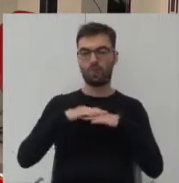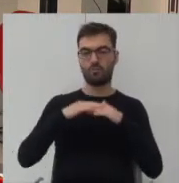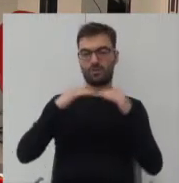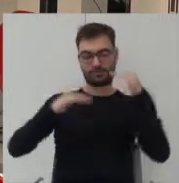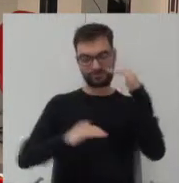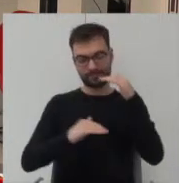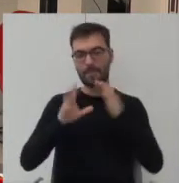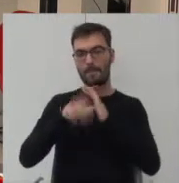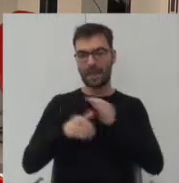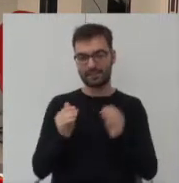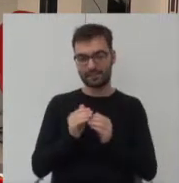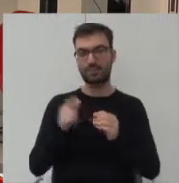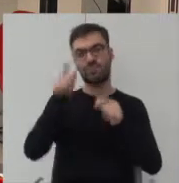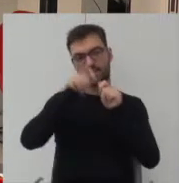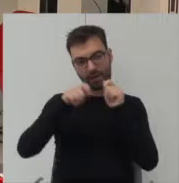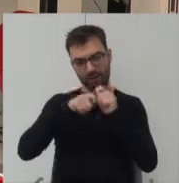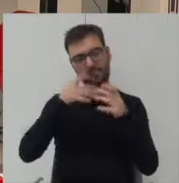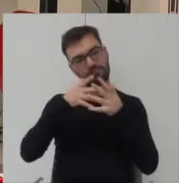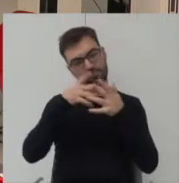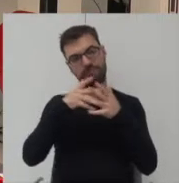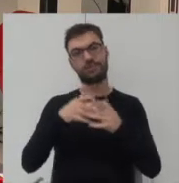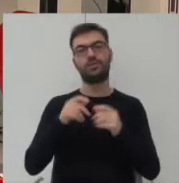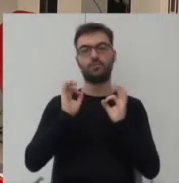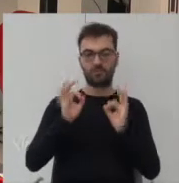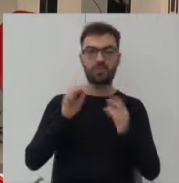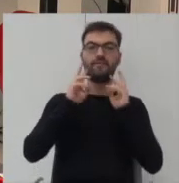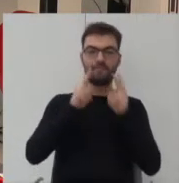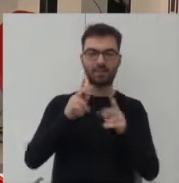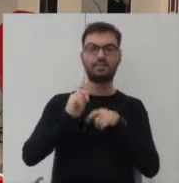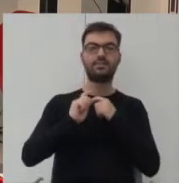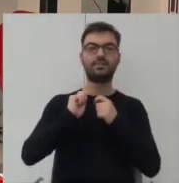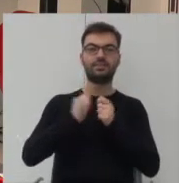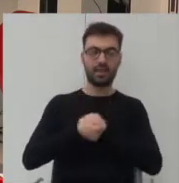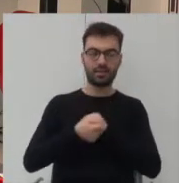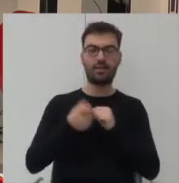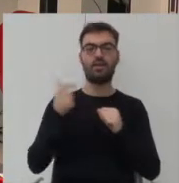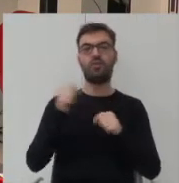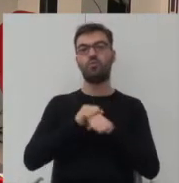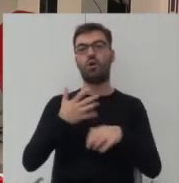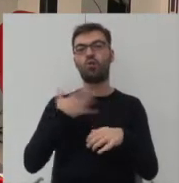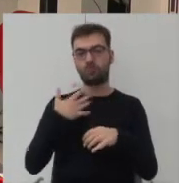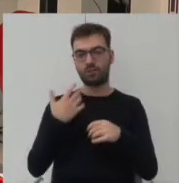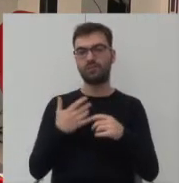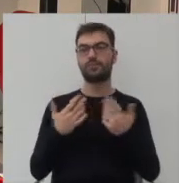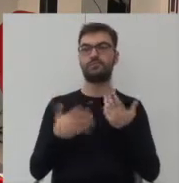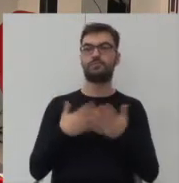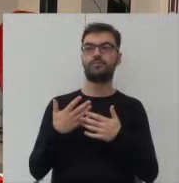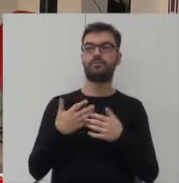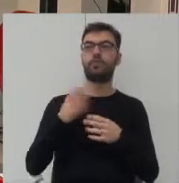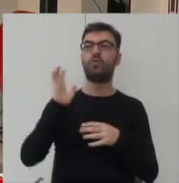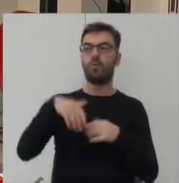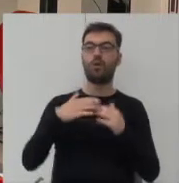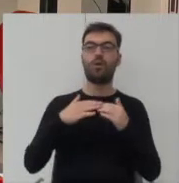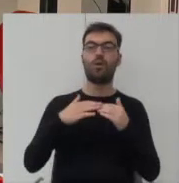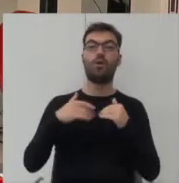miejskiego, musi być przetestowana, musi pokazywać realną zmianę, musi być odczuwalna i też dopiero na